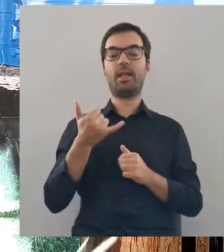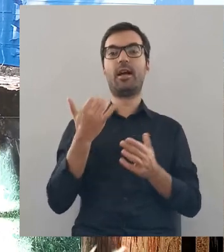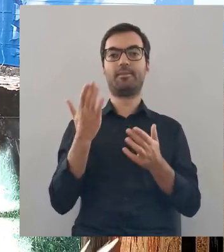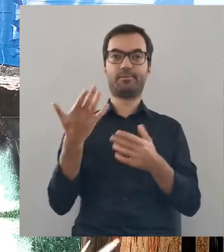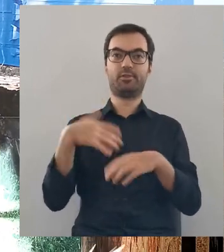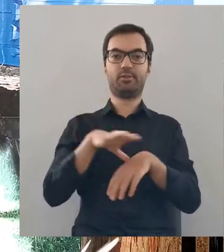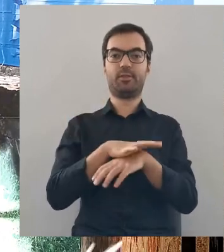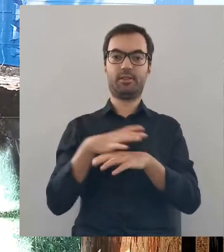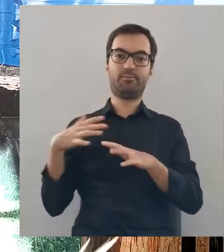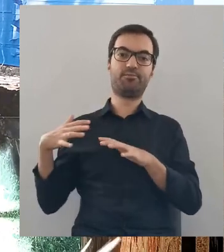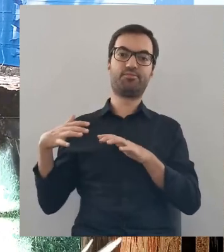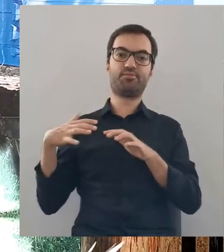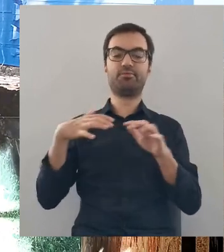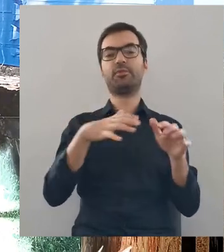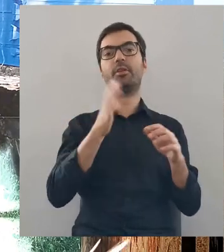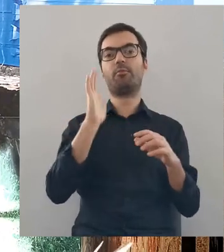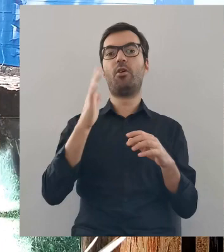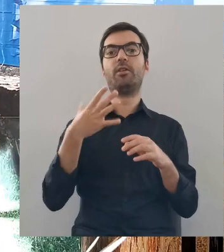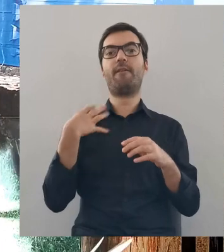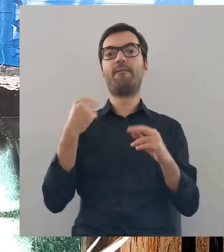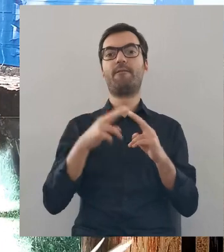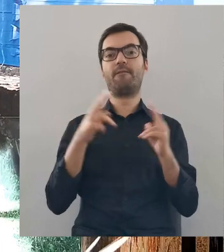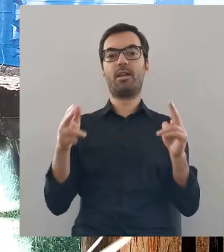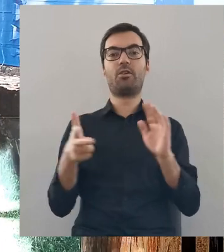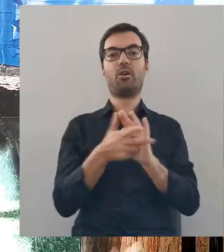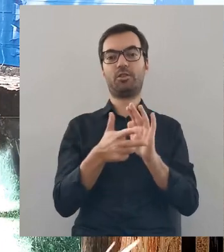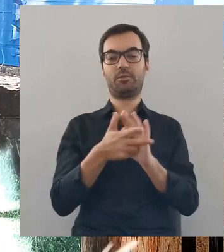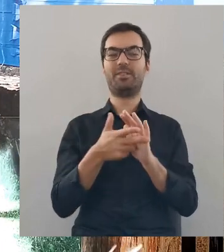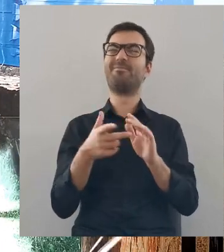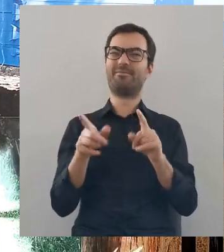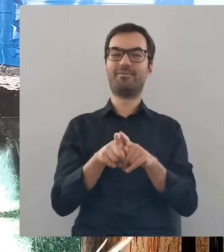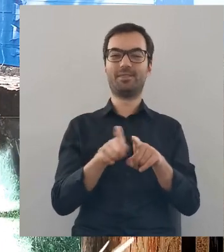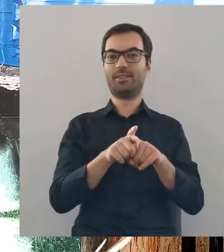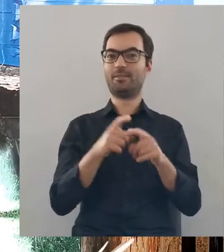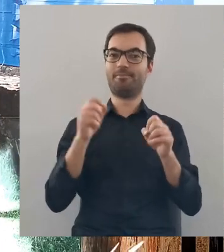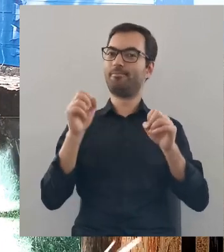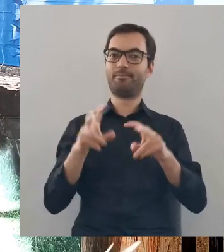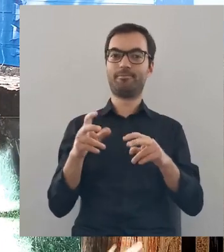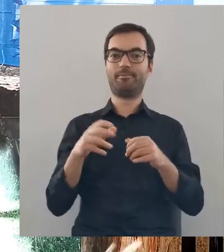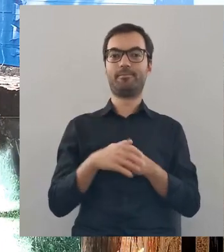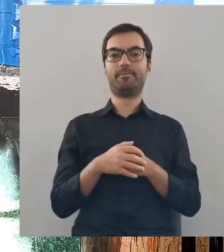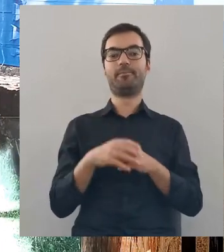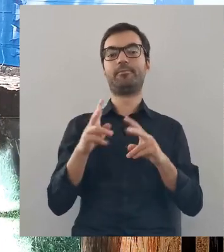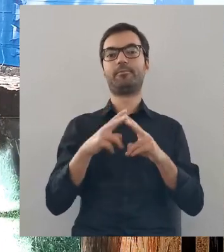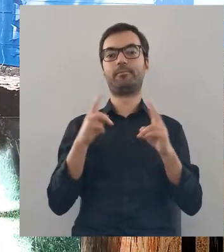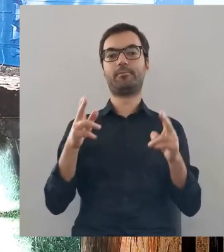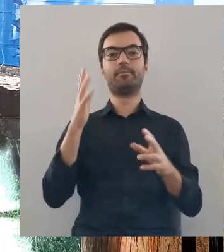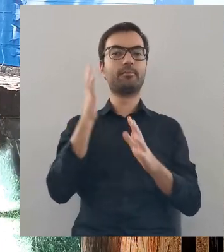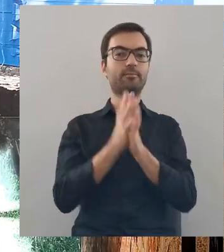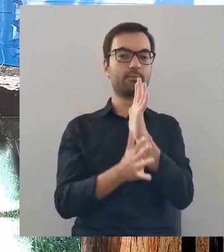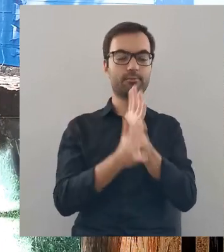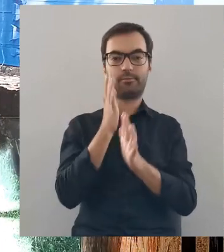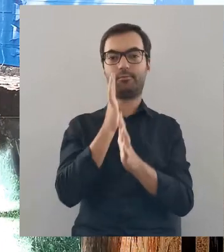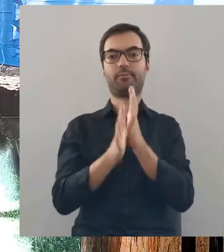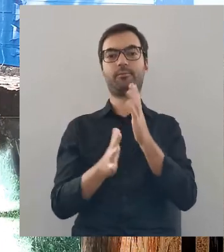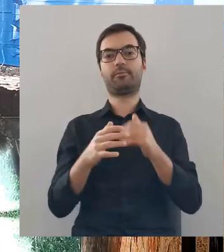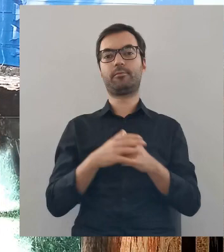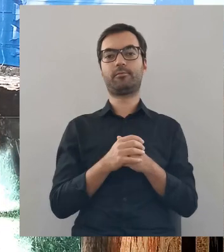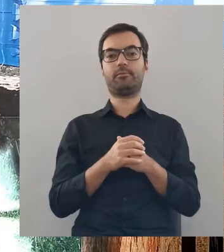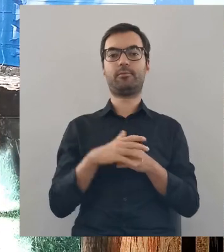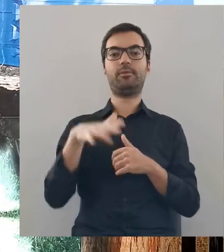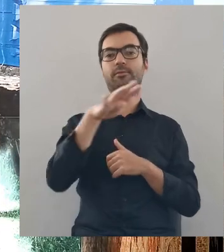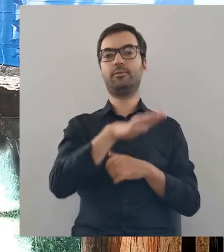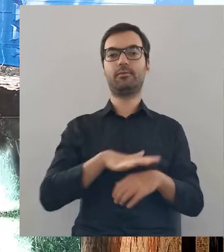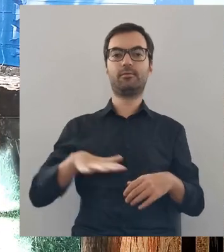przejściu Szwedów. Później wiek XVIII również nie był specjalnie dobry, bo to również był okres wojen